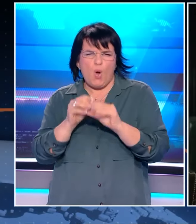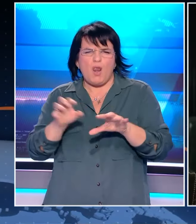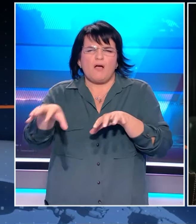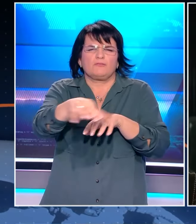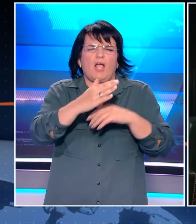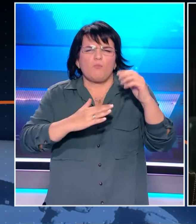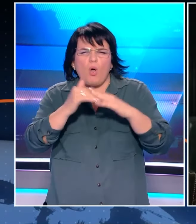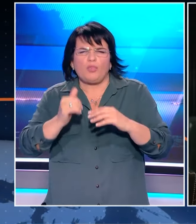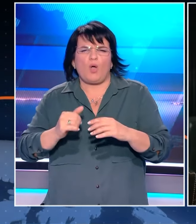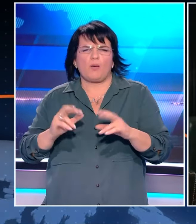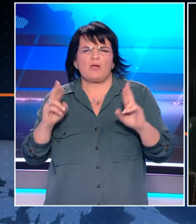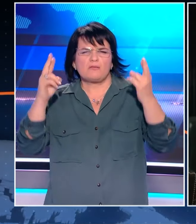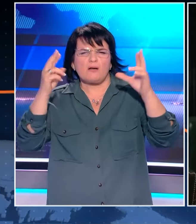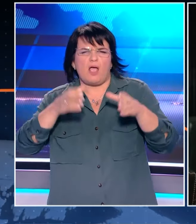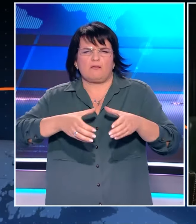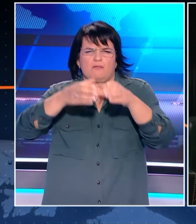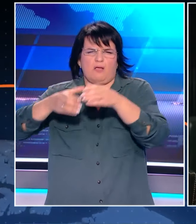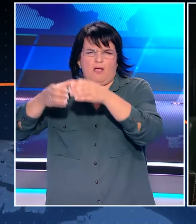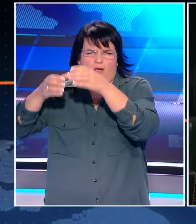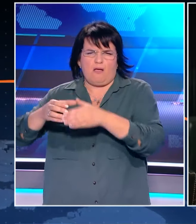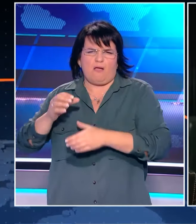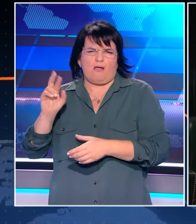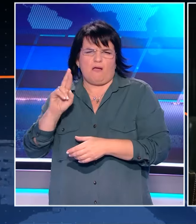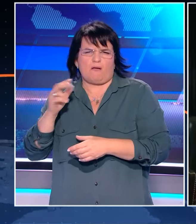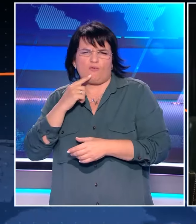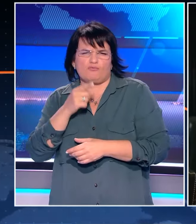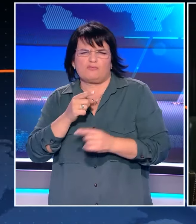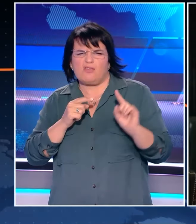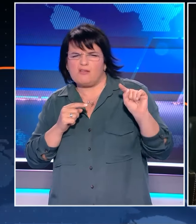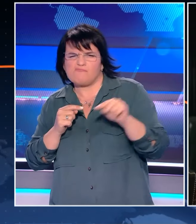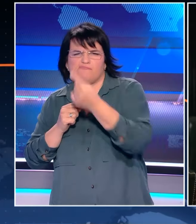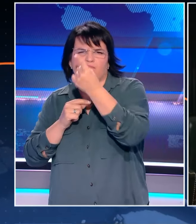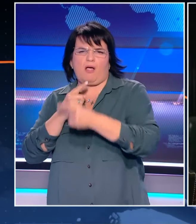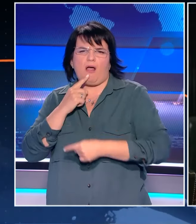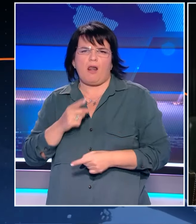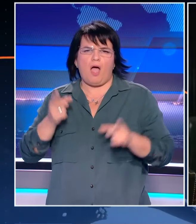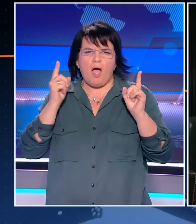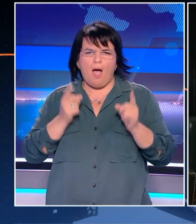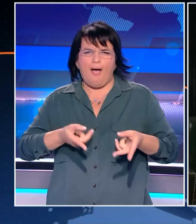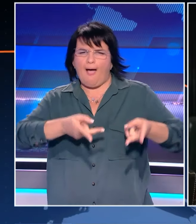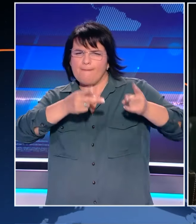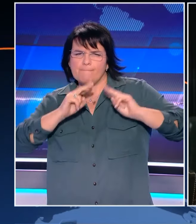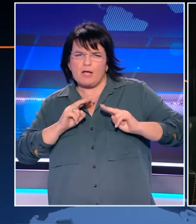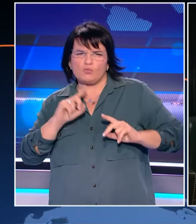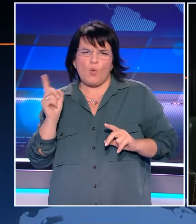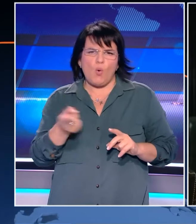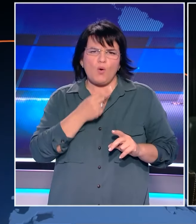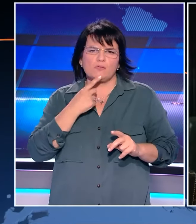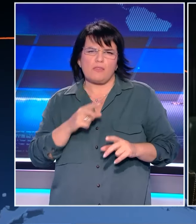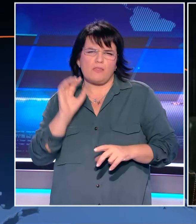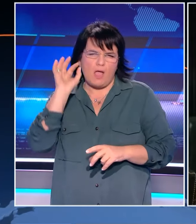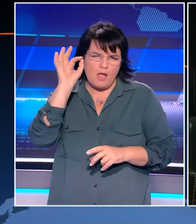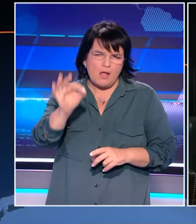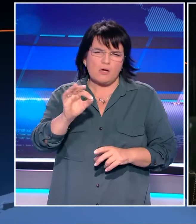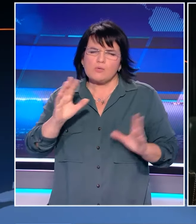η ενεργοτική, η κρίση, ενεργοτική. Και είναι απάντηριο όλοι που ήθελαν να